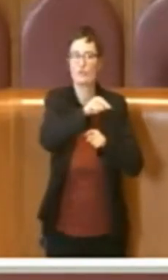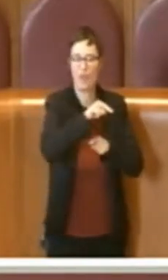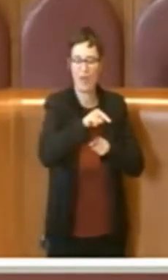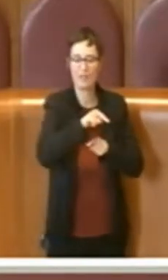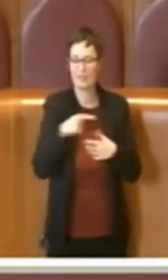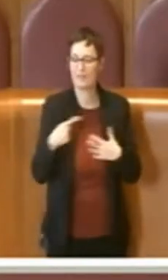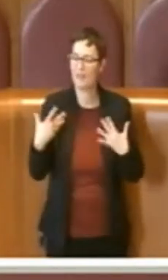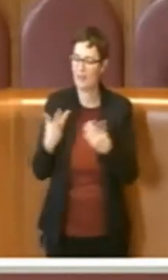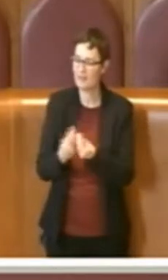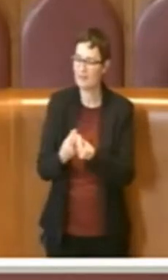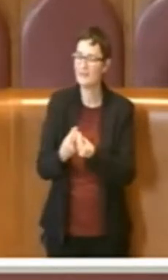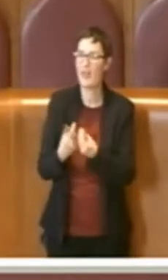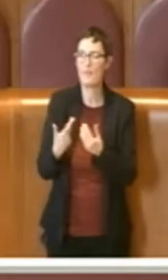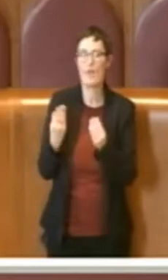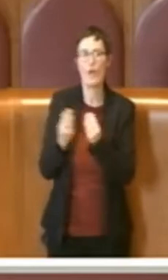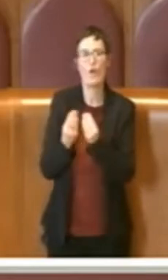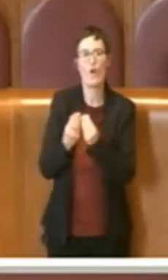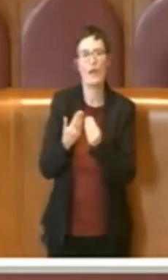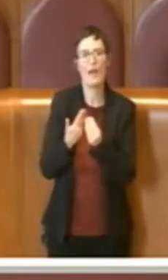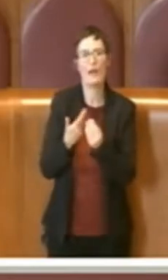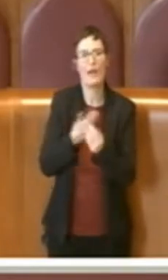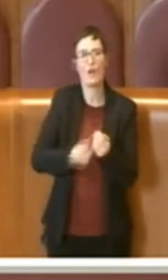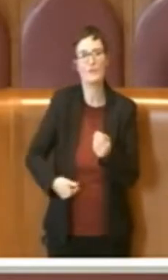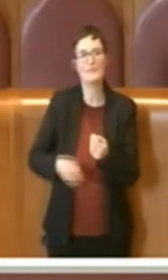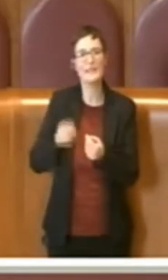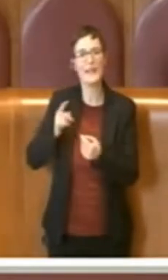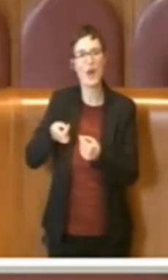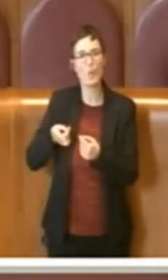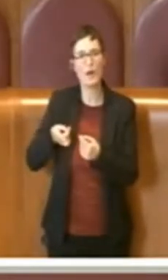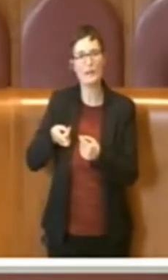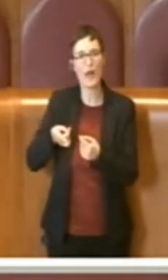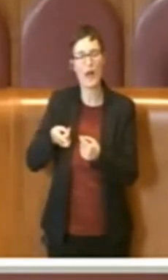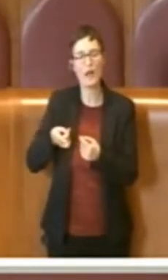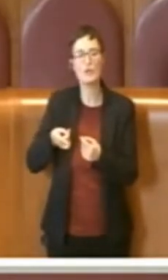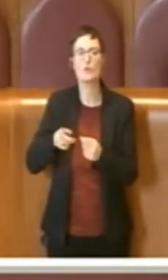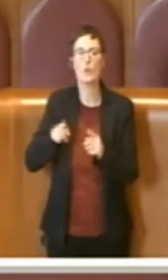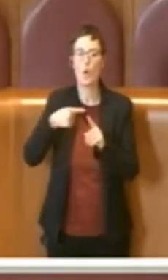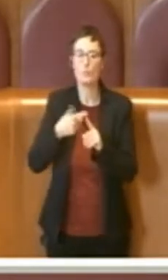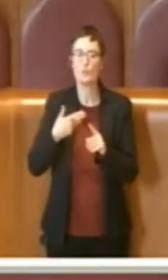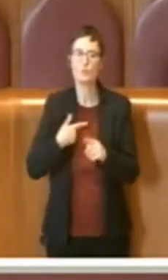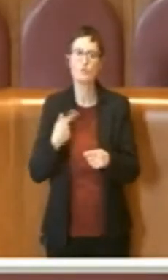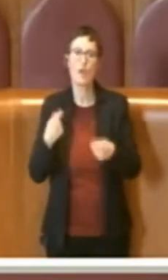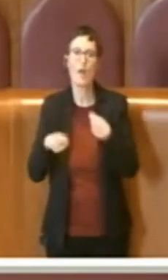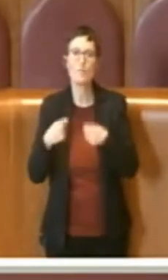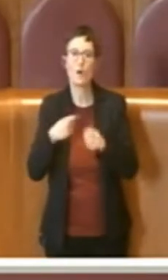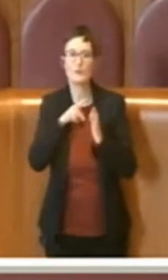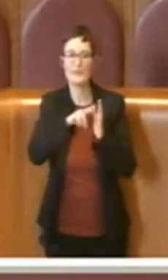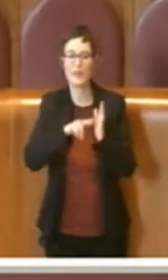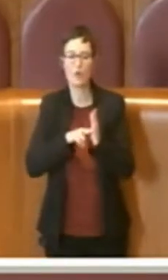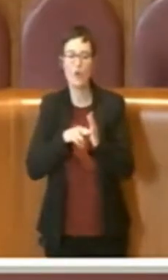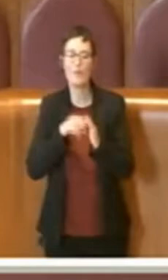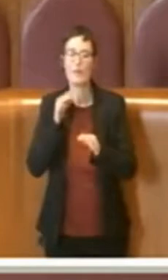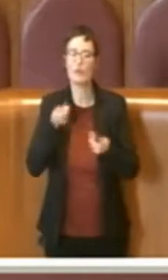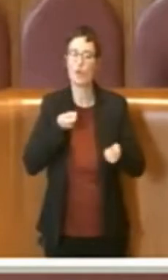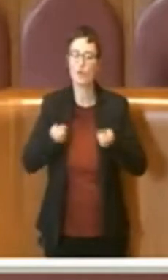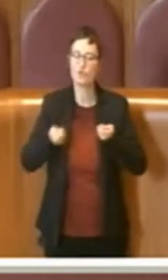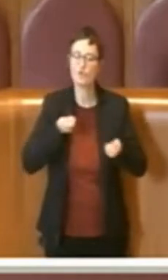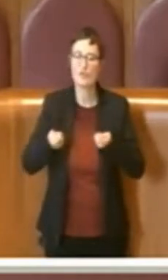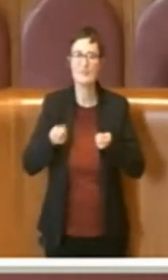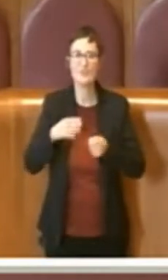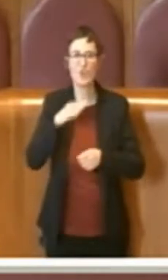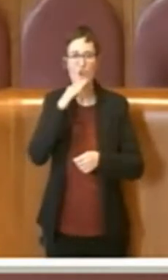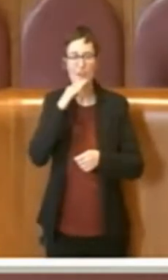collega guadagno e abbiamo una bozza di regolamento sulla gestione dei canili di Roma Capitale.